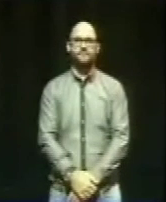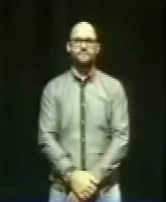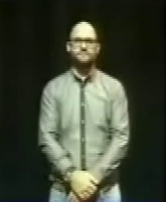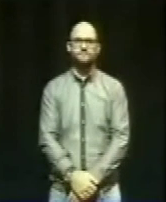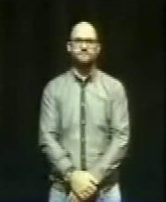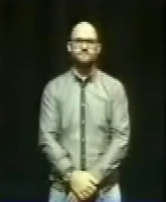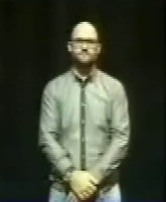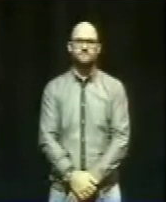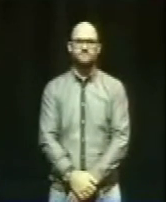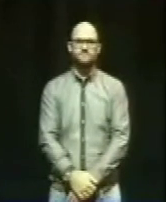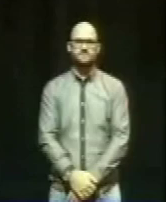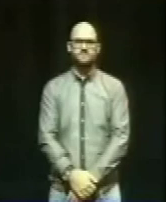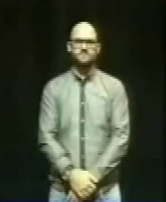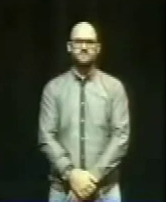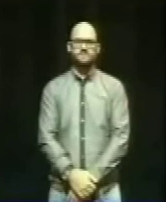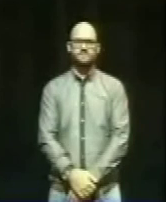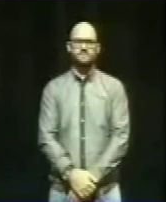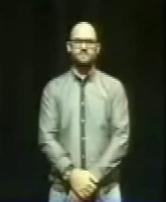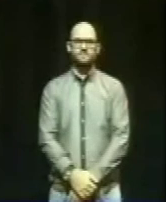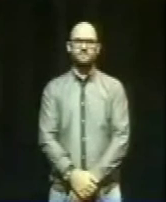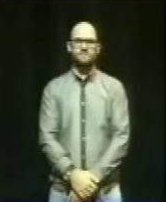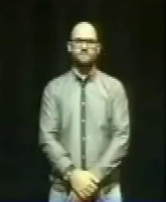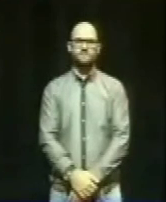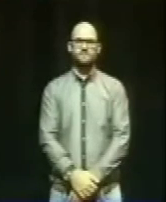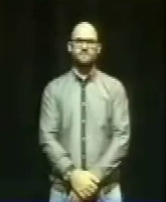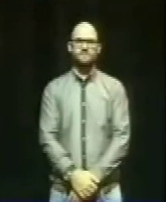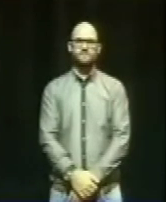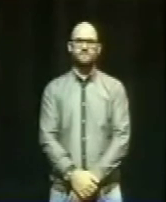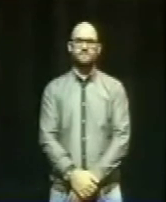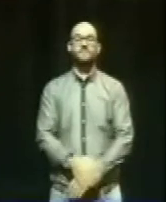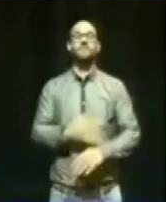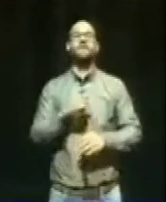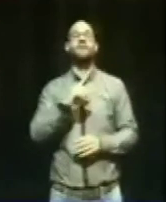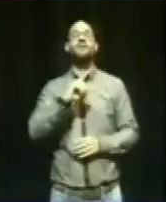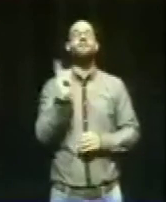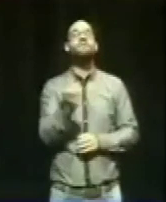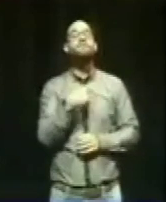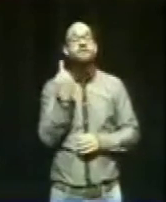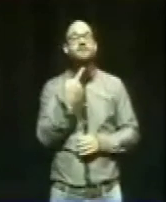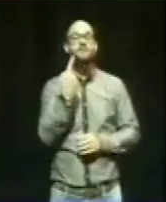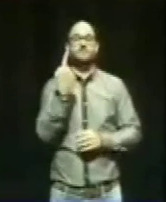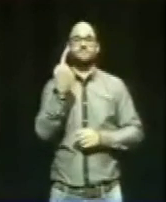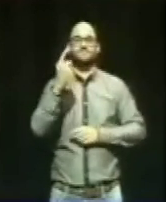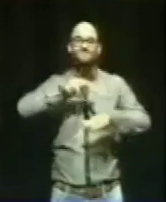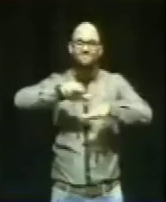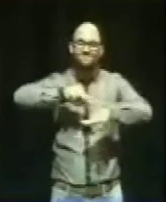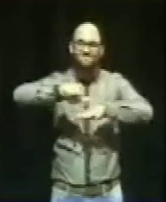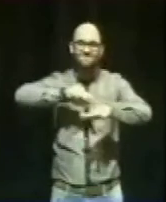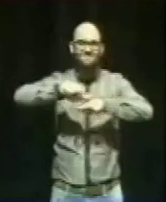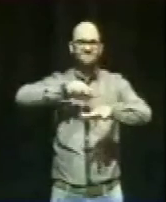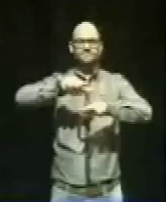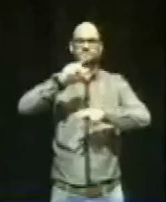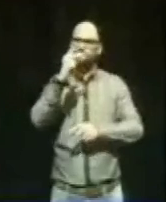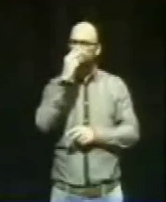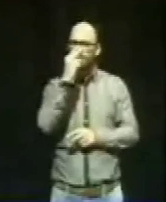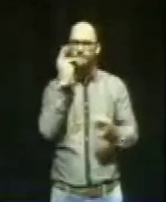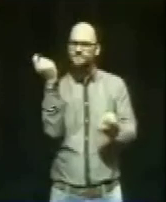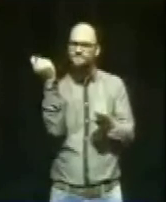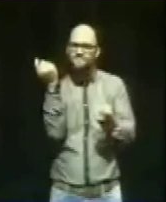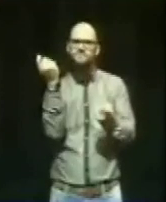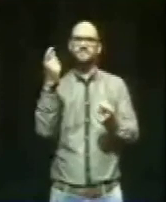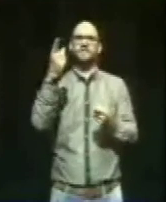Wir müssen dafür sorgen, dass sich wirtschaftlich alle, auch Konzerne und Firmen, an den Kosten der Energiewende